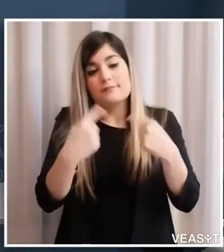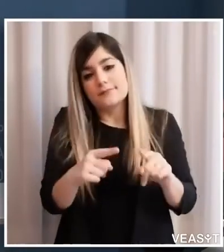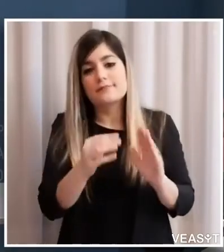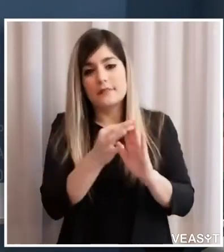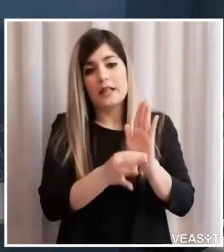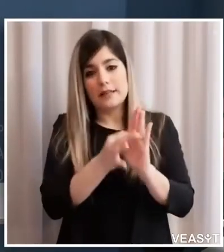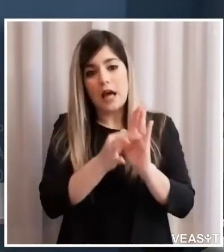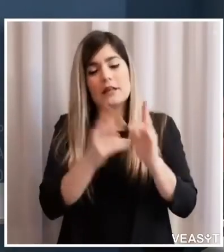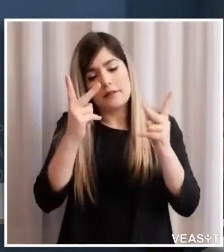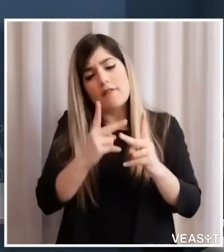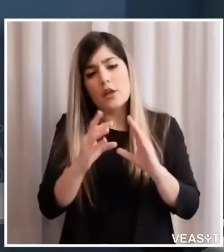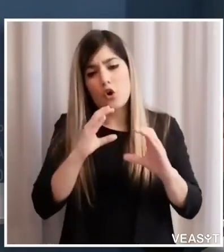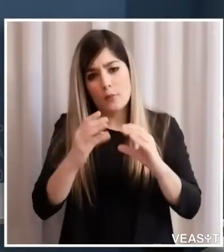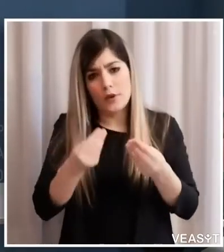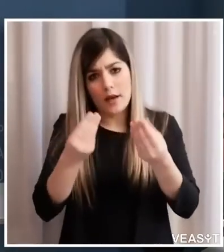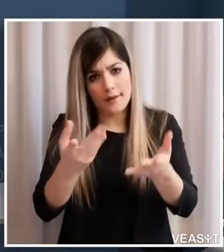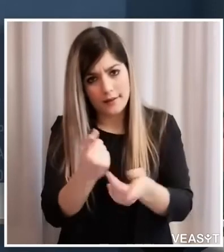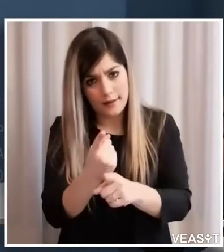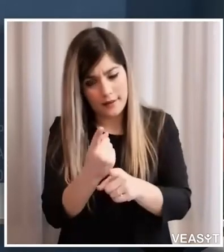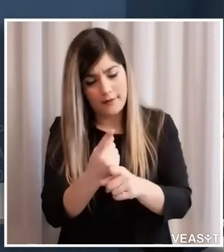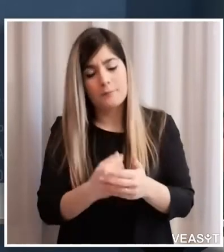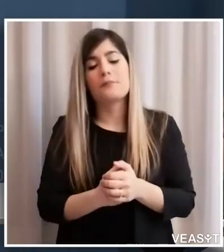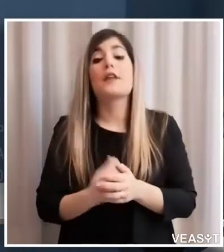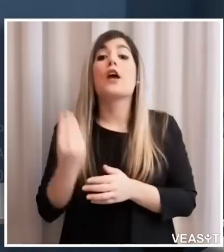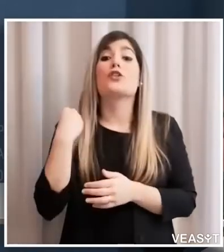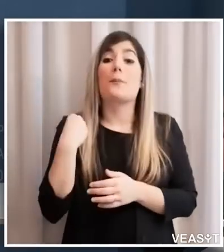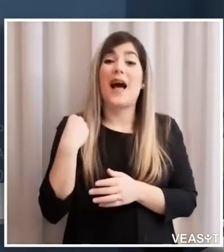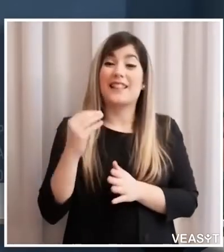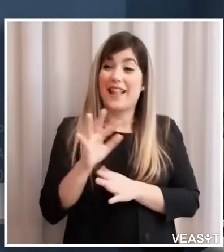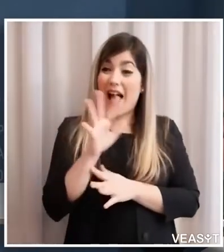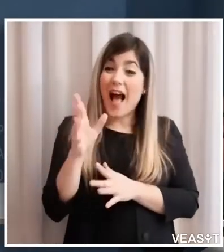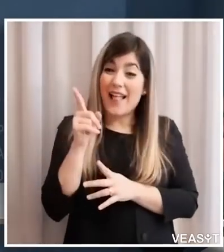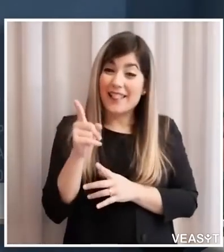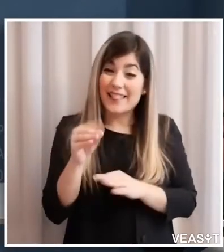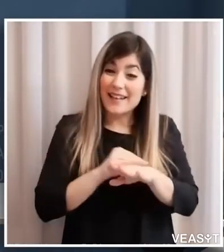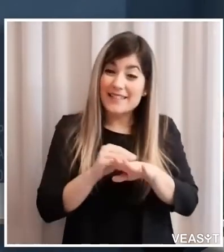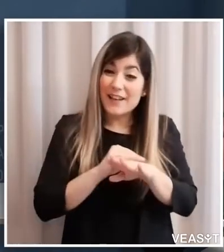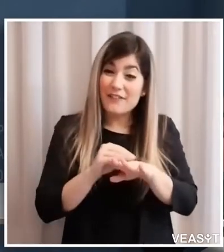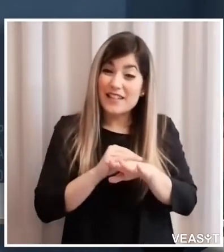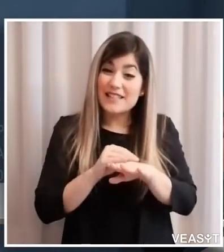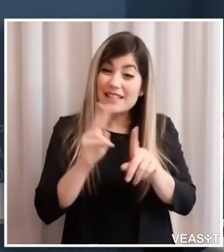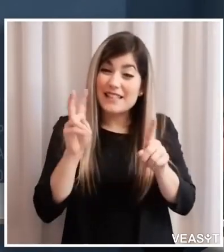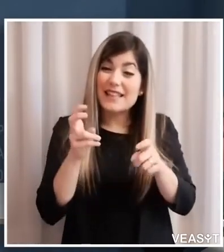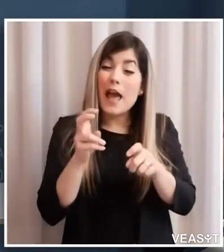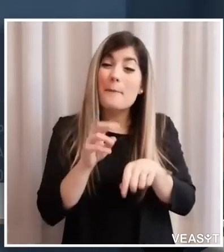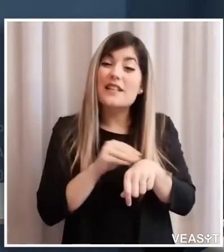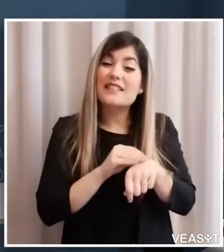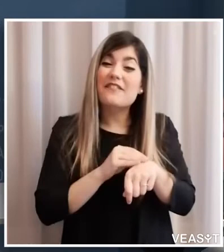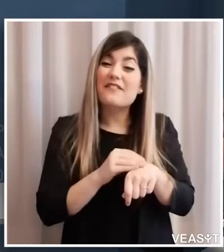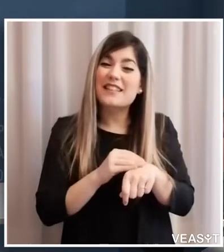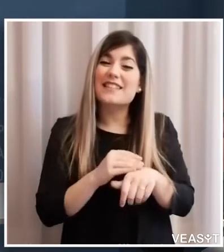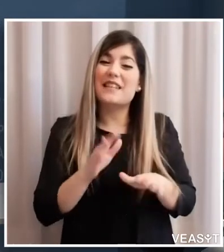comunicati la seconda domanda che riguarda soprattutto questi servizi per servizi di infanzia di prima